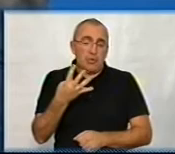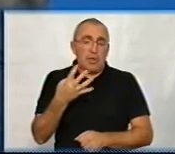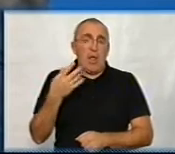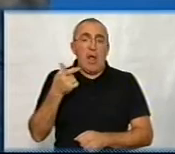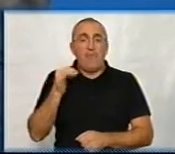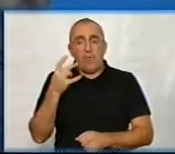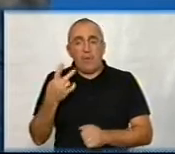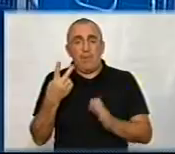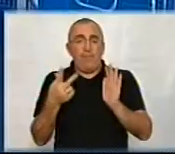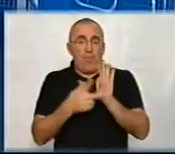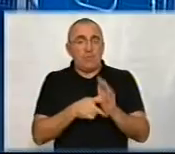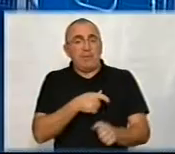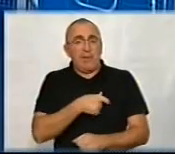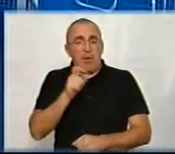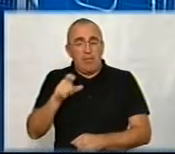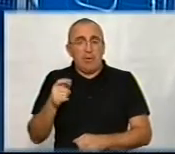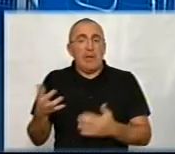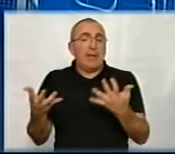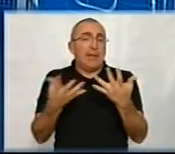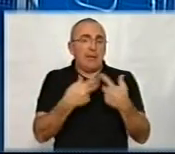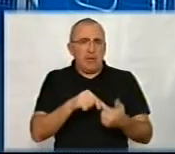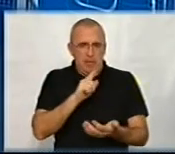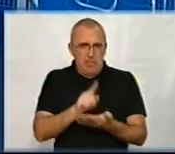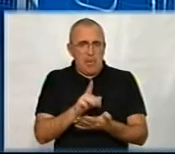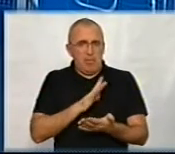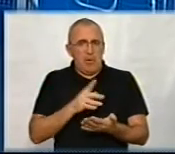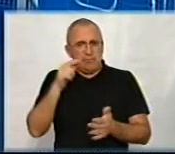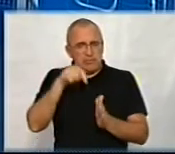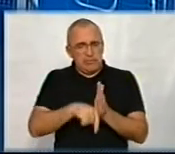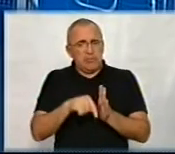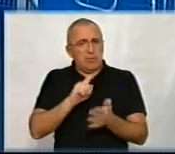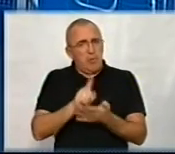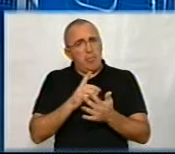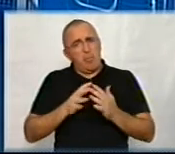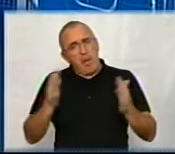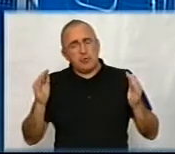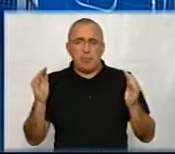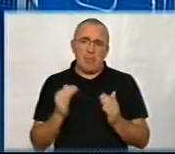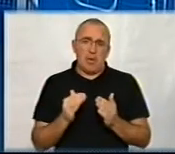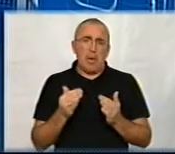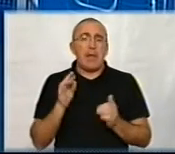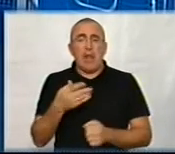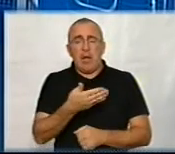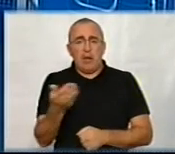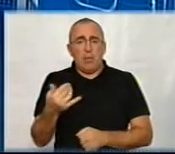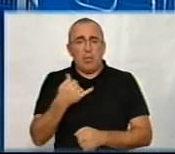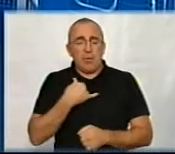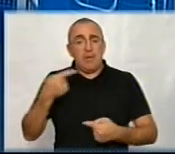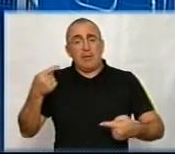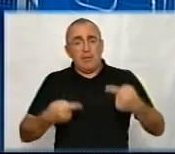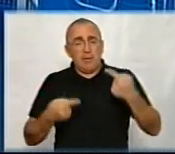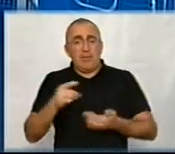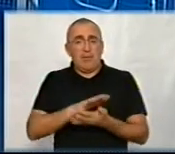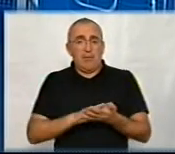Гайверенська має 28 депутатів. Кількість має певне значення? Їх має бути більше чи менше? У нас така дискусія